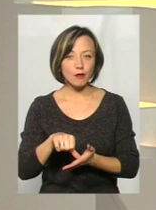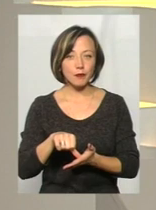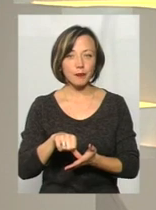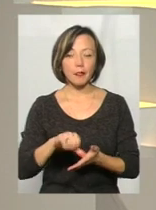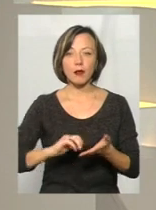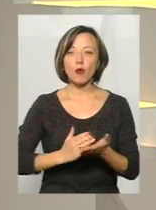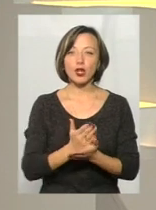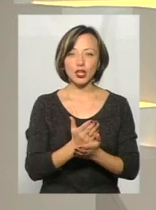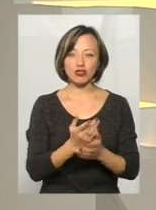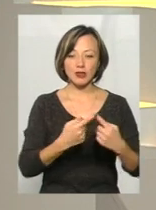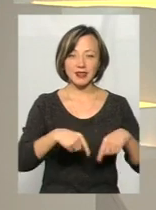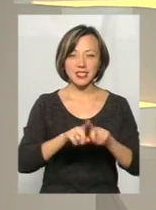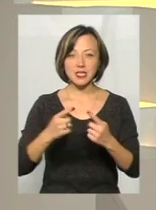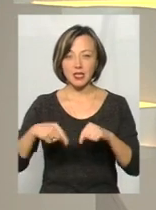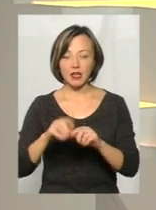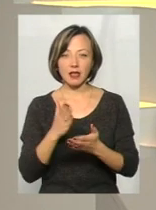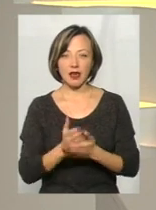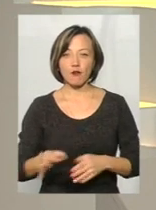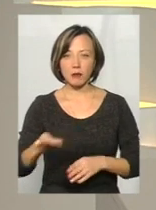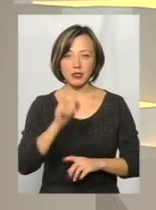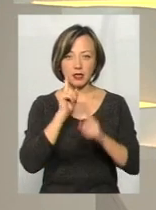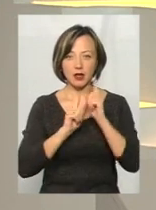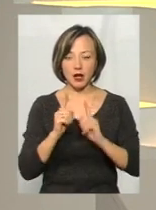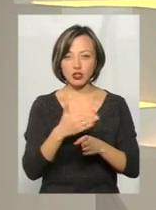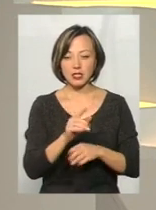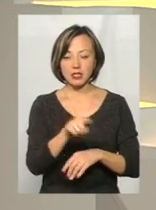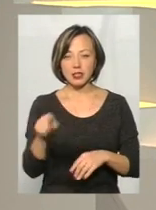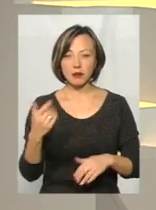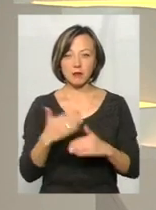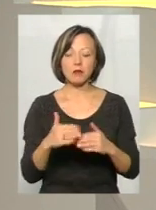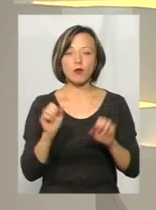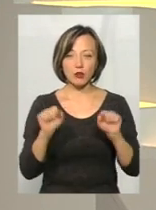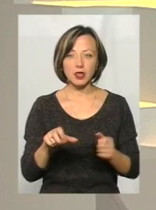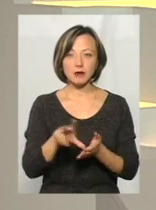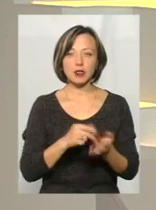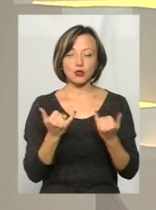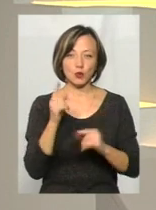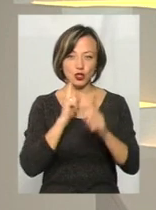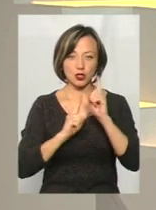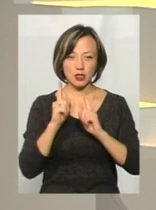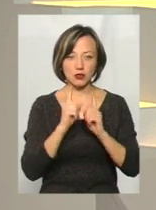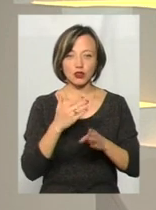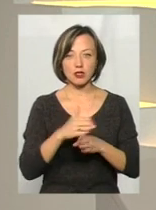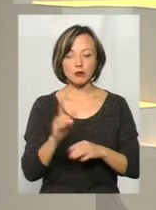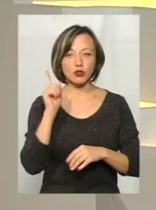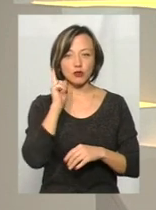представників політичних сил, які, власне, є в обласній раді. Частину з них ми змогли записати на сьогоднішній сесії. Частину почуємо телефоном.